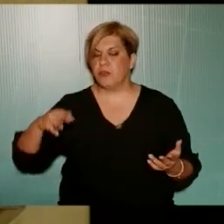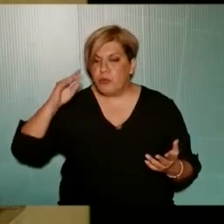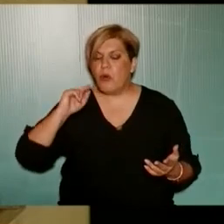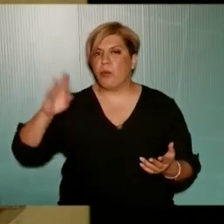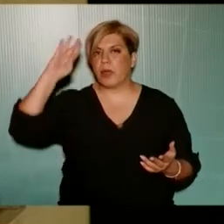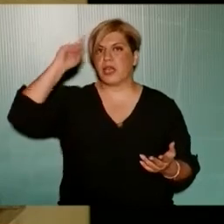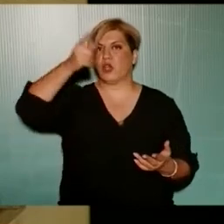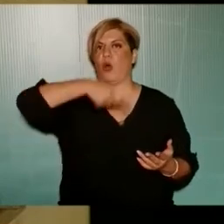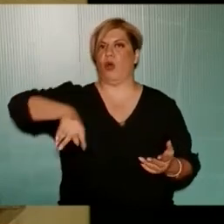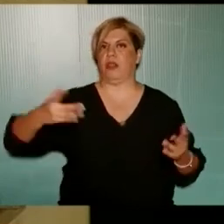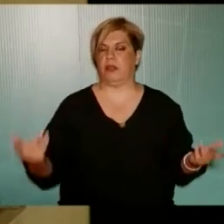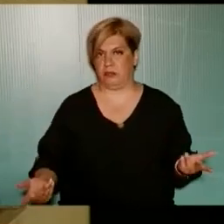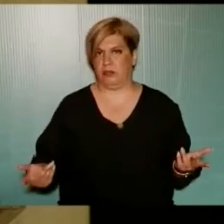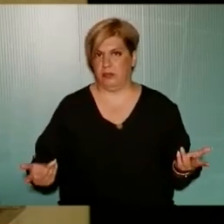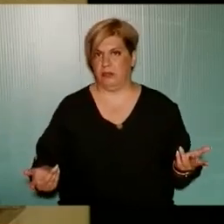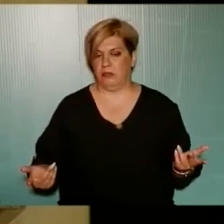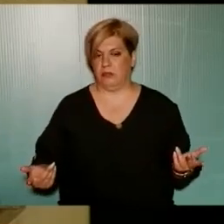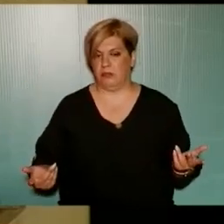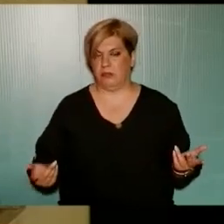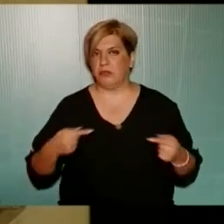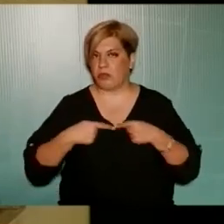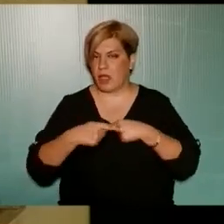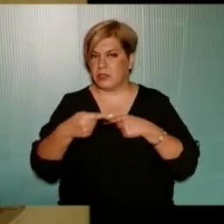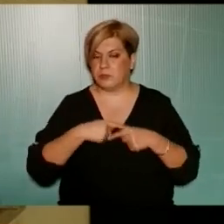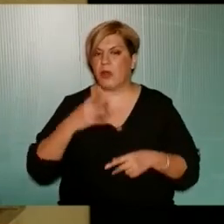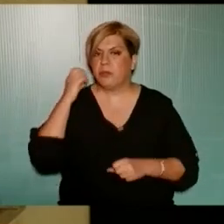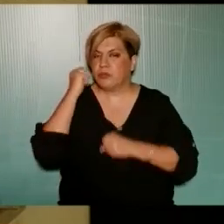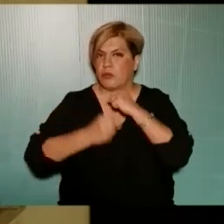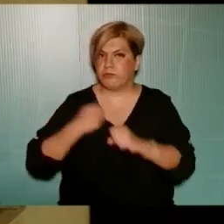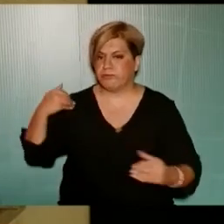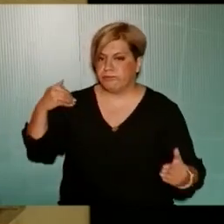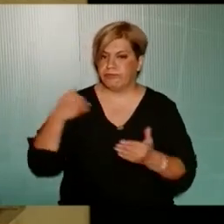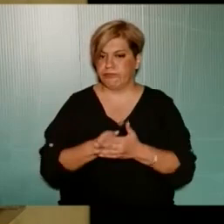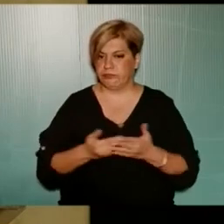όλοι. όλο αυτό το διάστημα και όλα αυτά τα χρόνια.